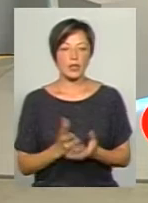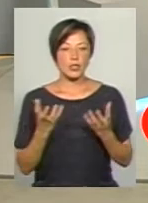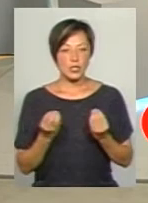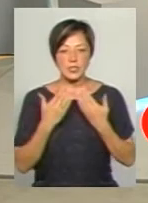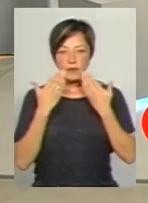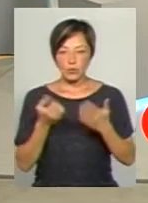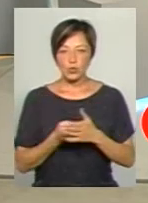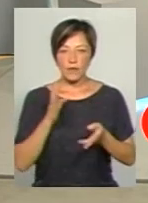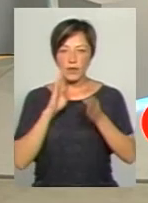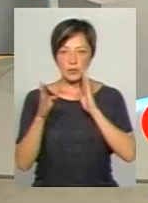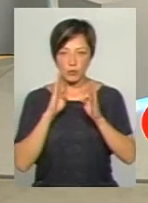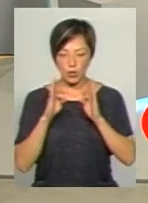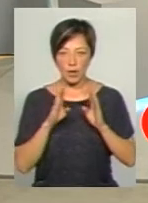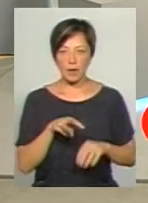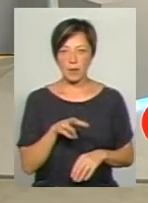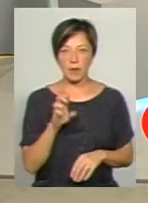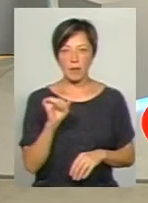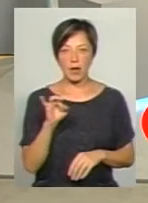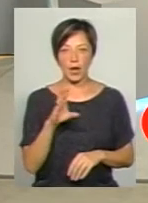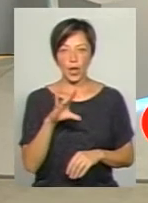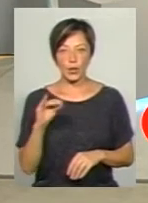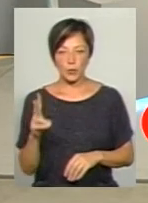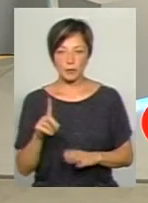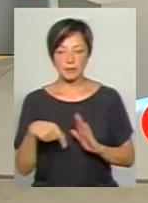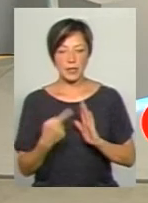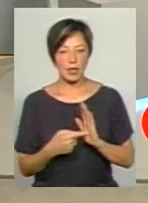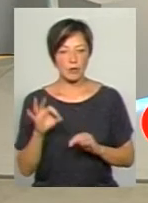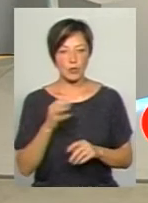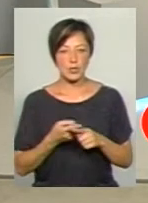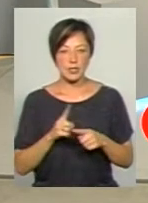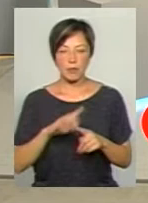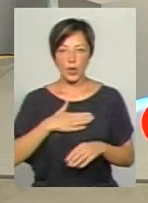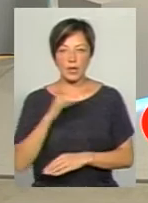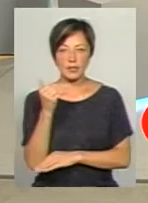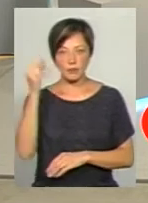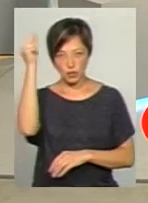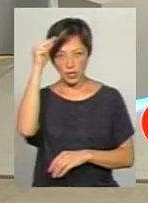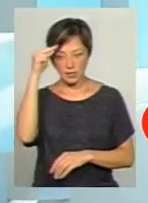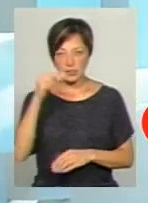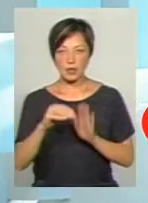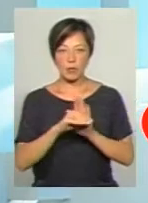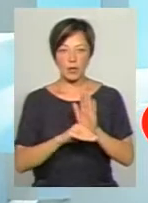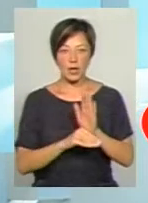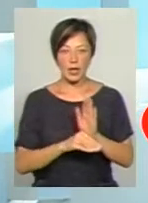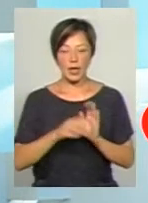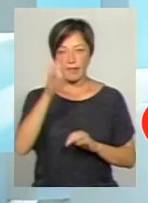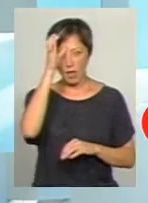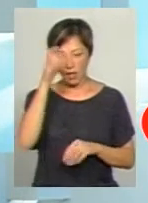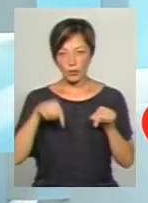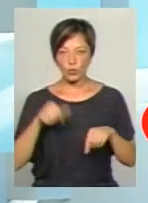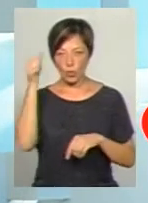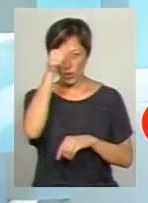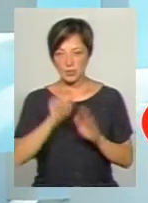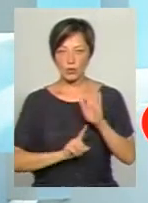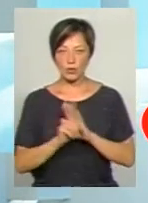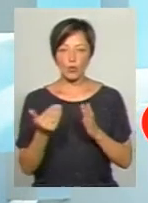Фейсбуку. Там Марія Воронюк поставила питання про те, що, цитую, «Моя дитина навчається за програмою «Інтелект». Цьогоріч у школах